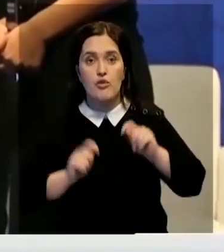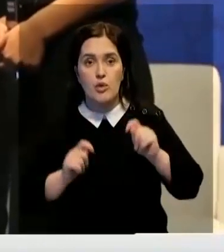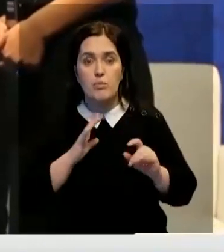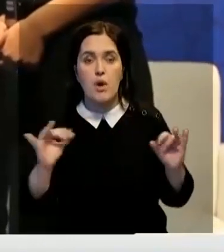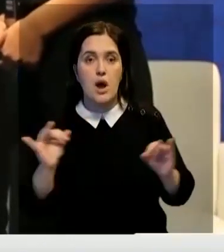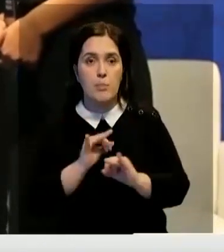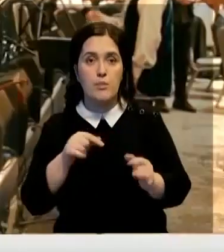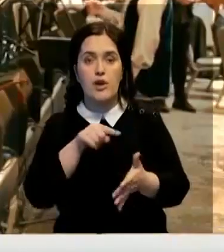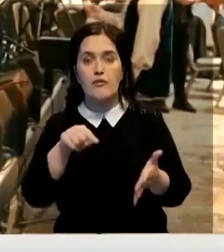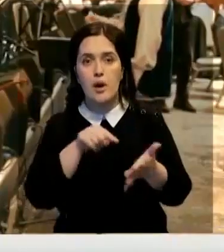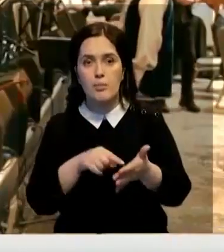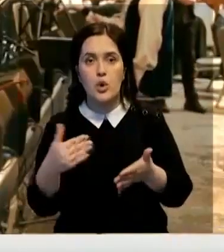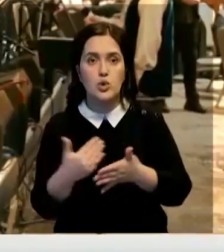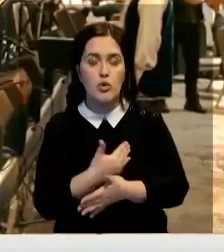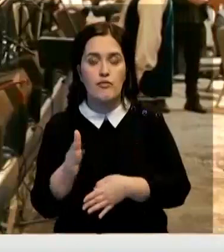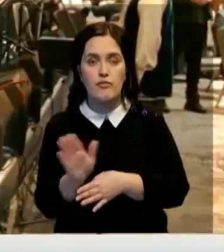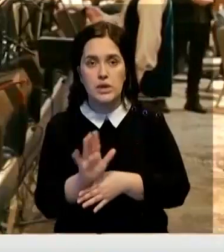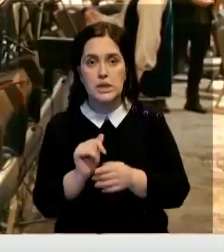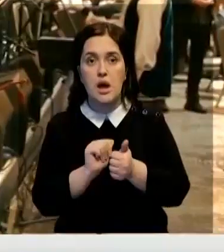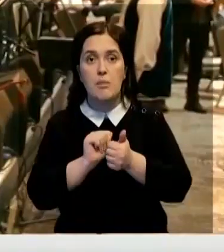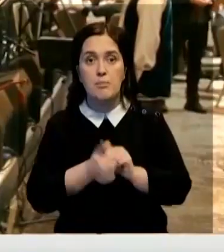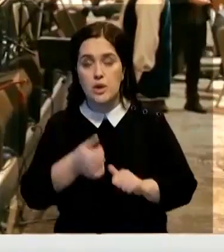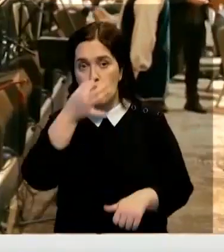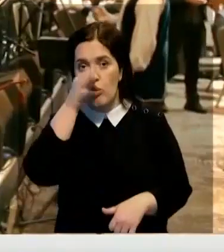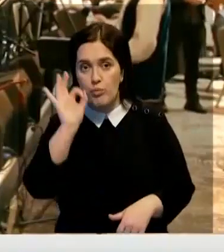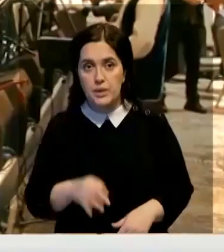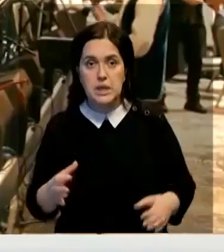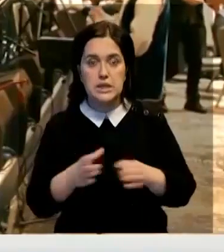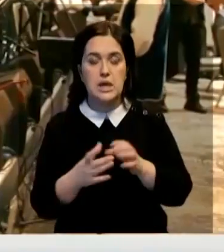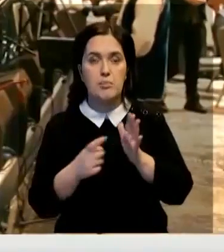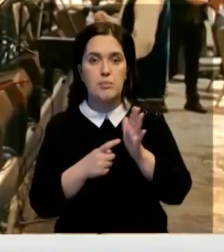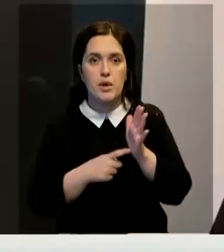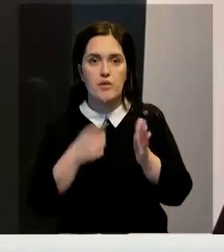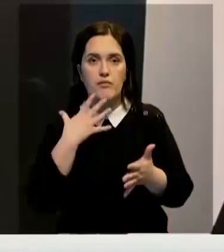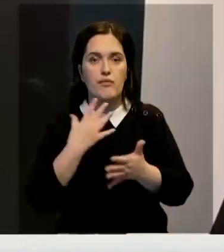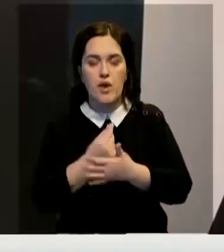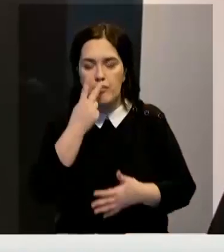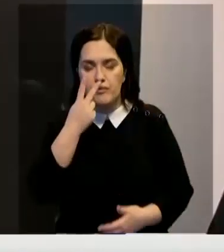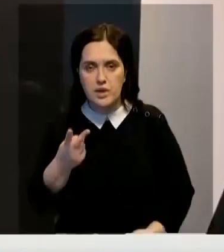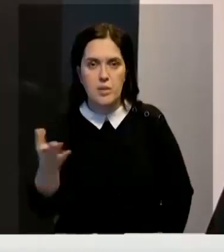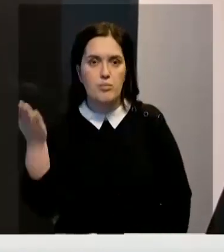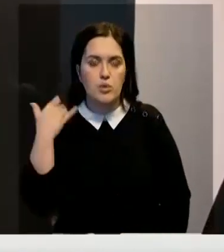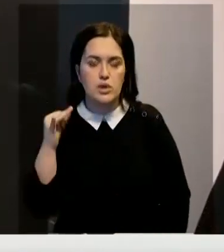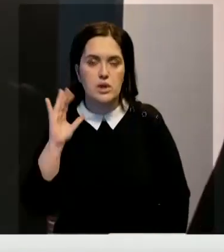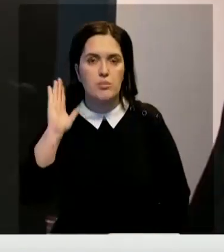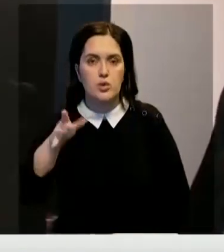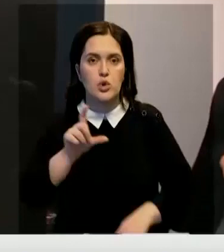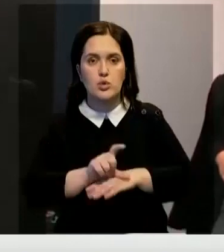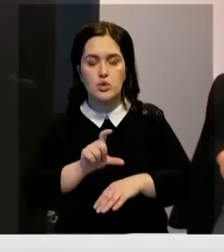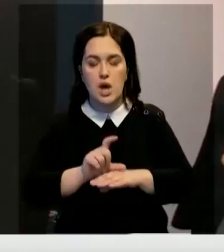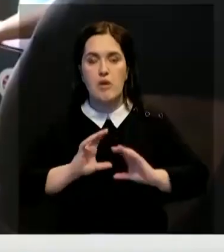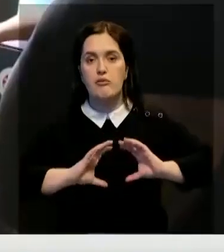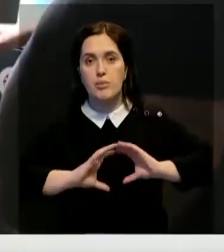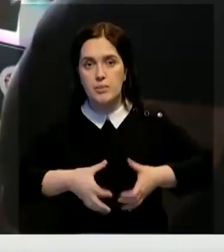вопросы производства новых сериалов и обмен опытом. Делегаты поделились своим видением прошлого и будущего тюркского мира.